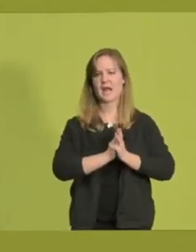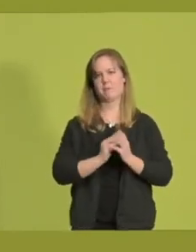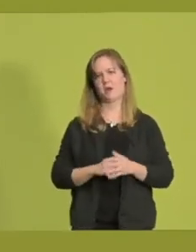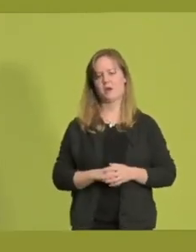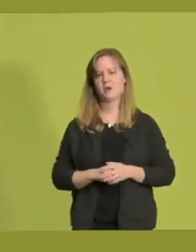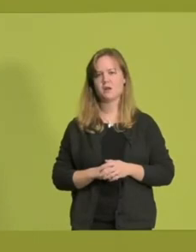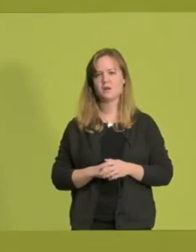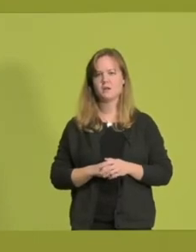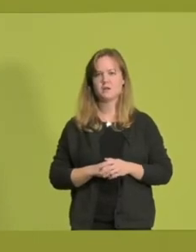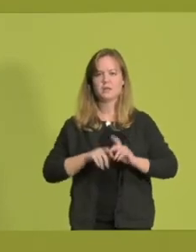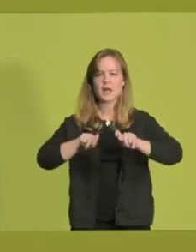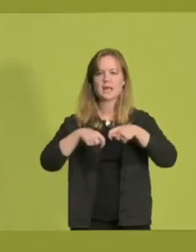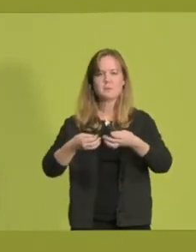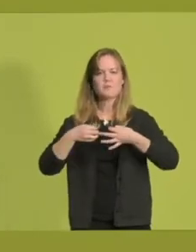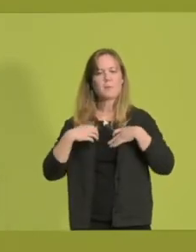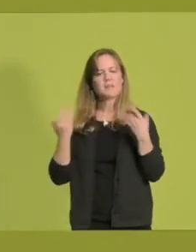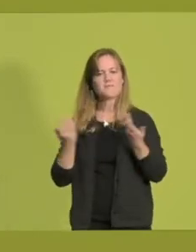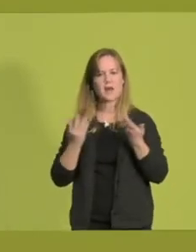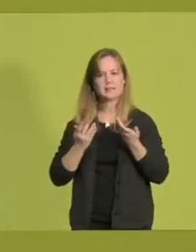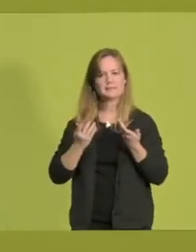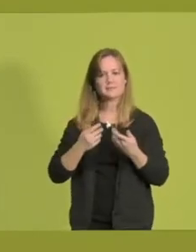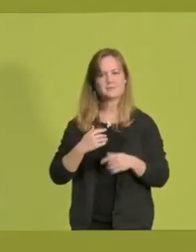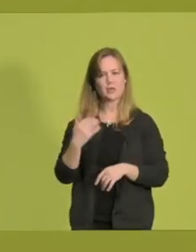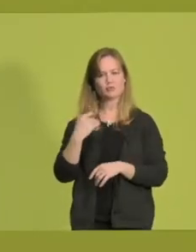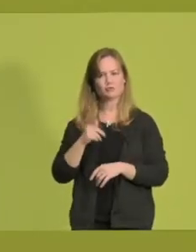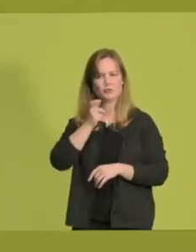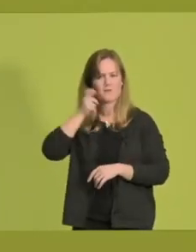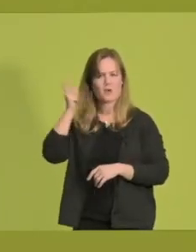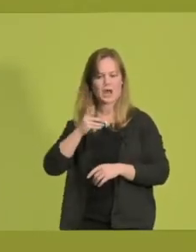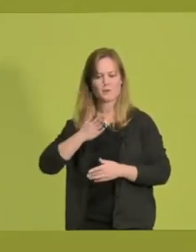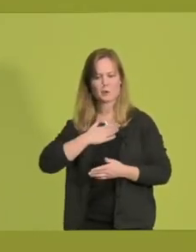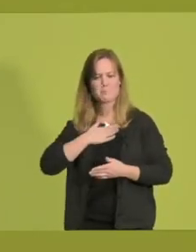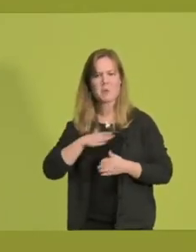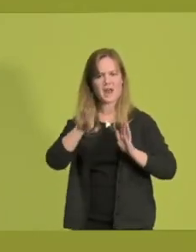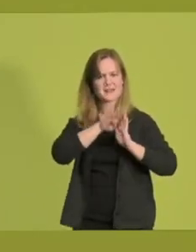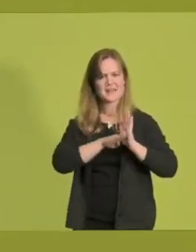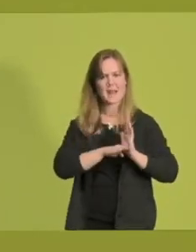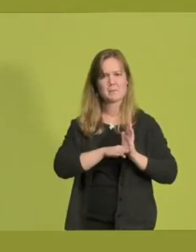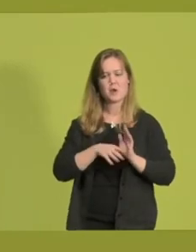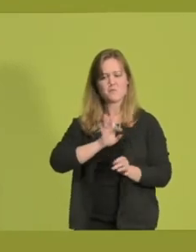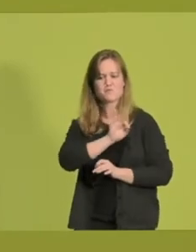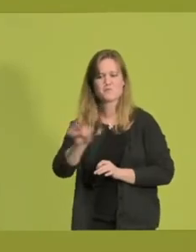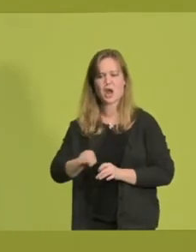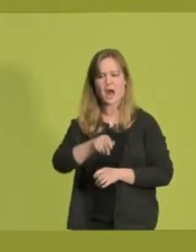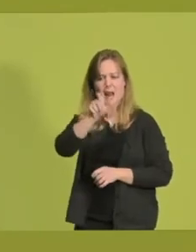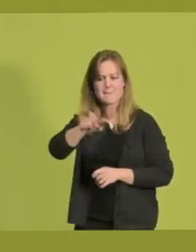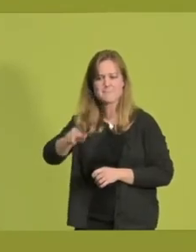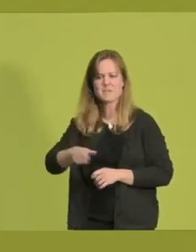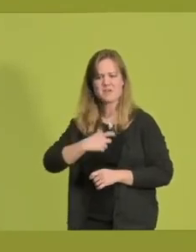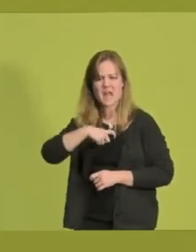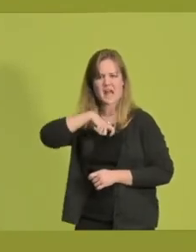Daraus ergibt sich für mich aber auch die Verantwortung für meine Themen und für all die Menschen, die von Rassismus und